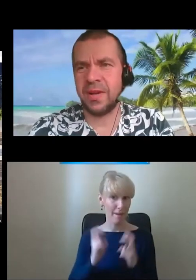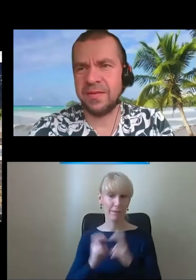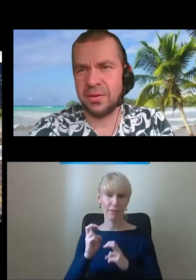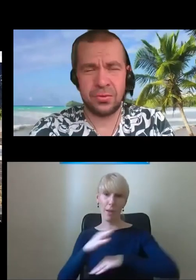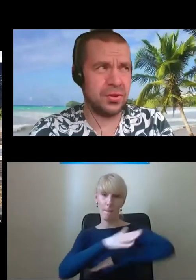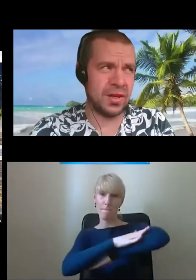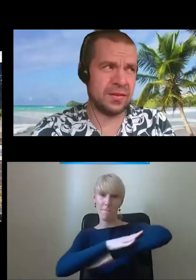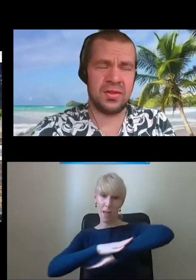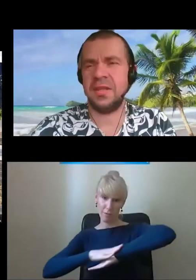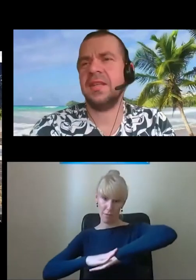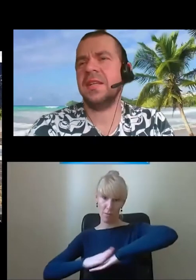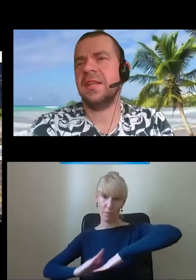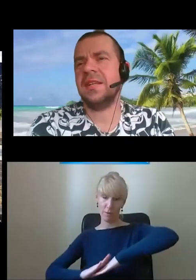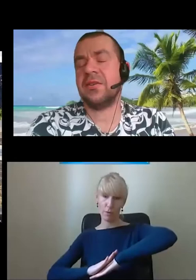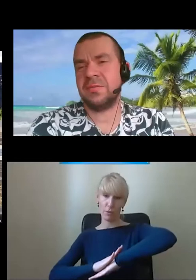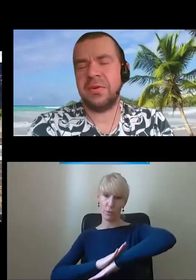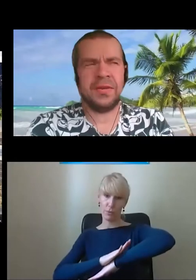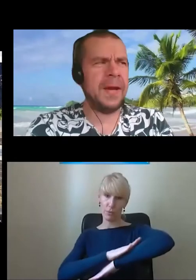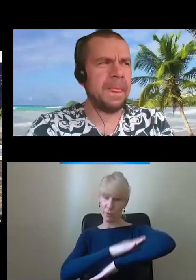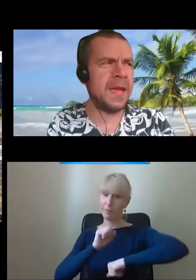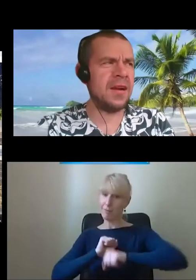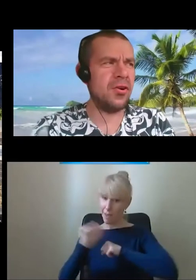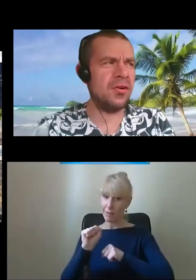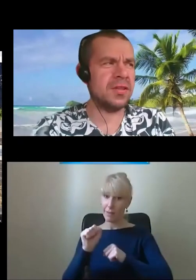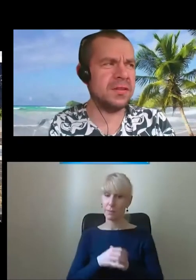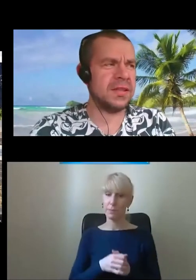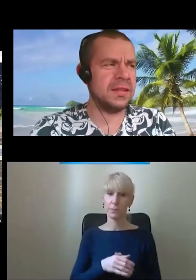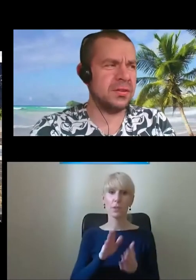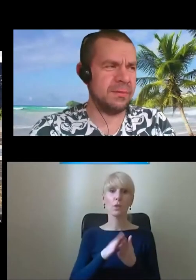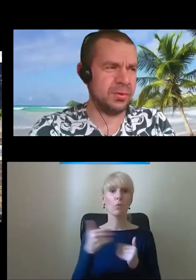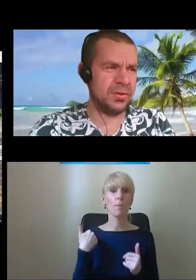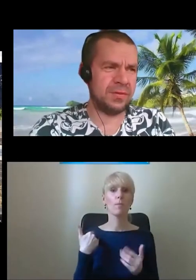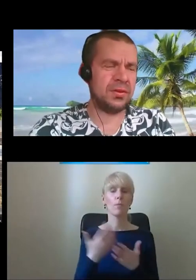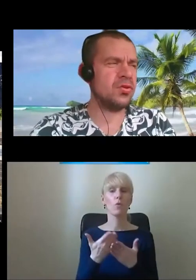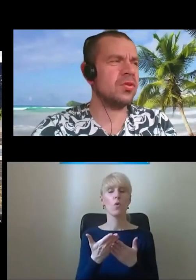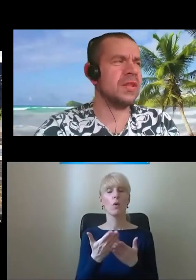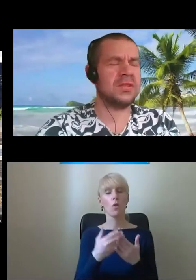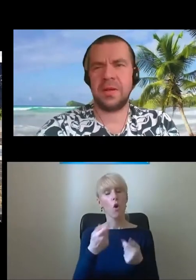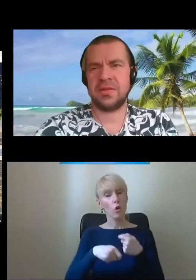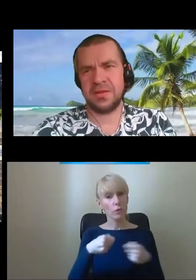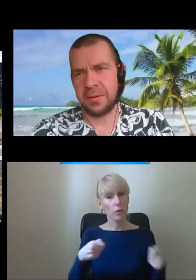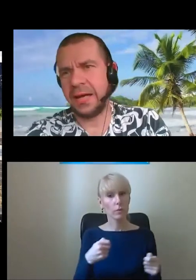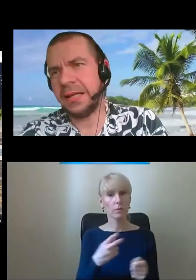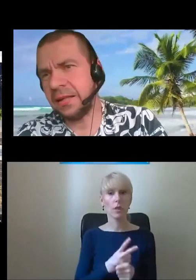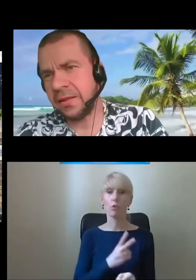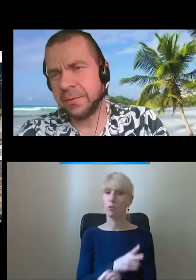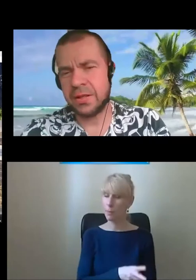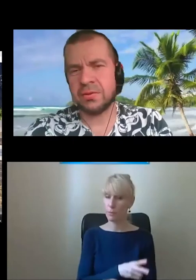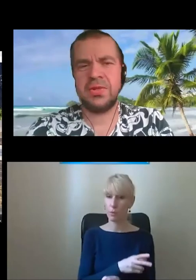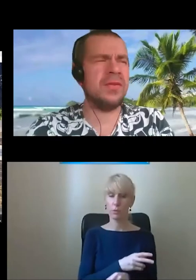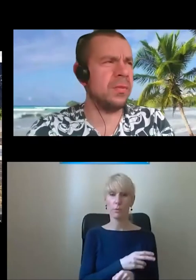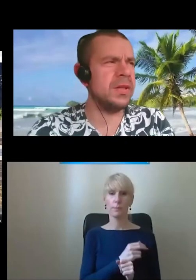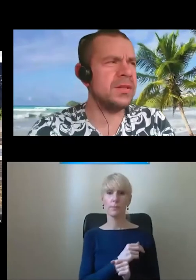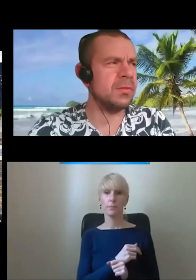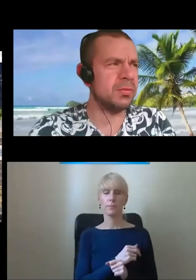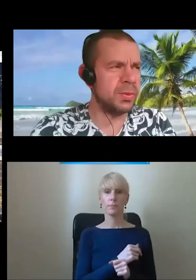które pojawiły się już dzisiaj w naszej rozmowie jako rozwiązanie dostępnościowe. To, czy ono jest dobre, czy złe, to ja bym chciał,